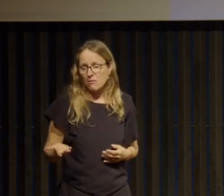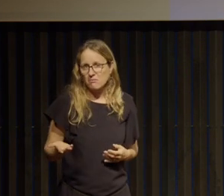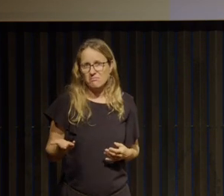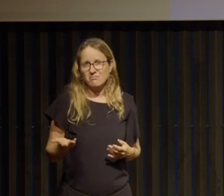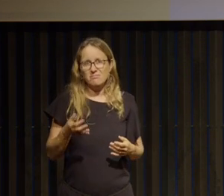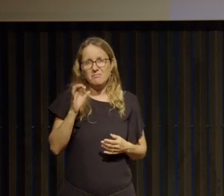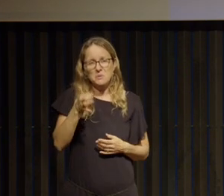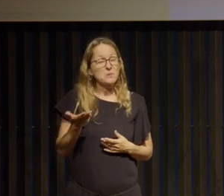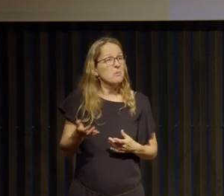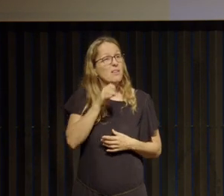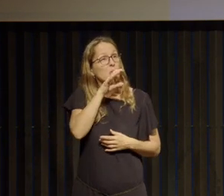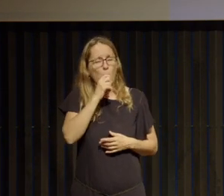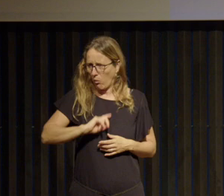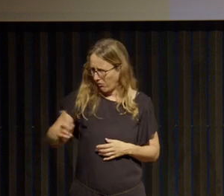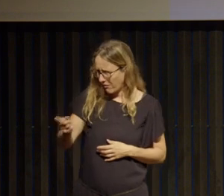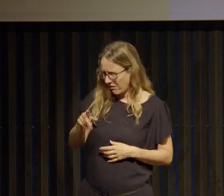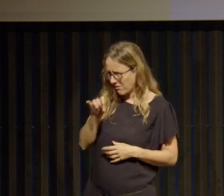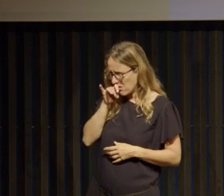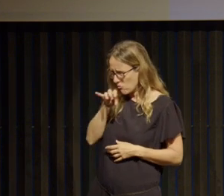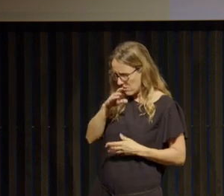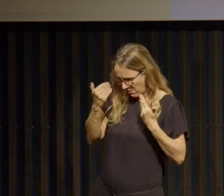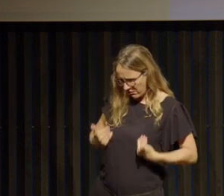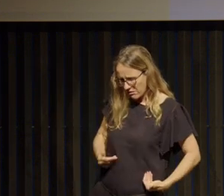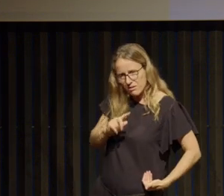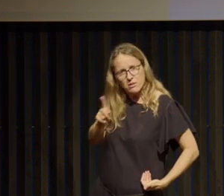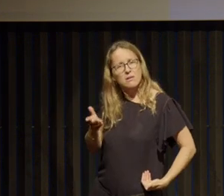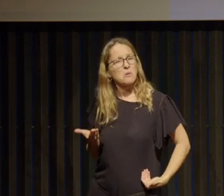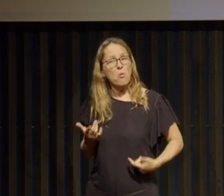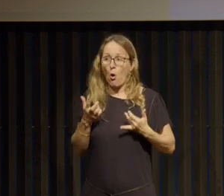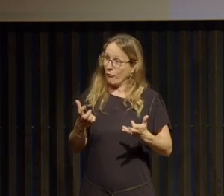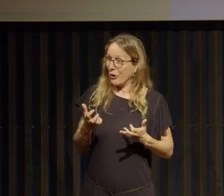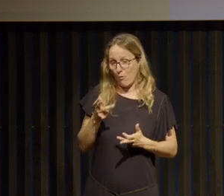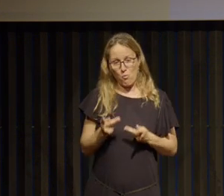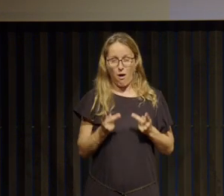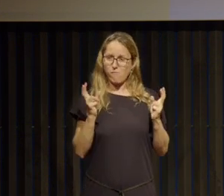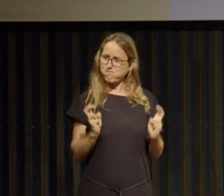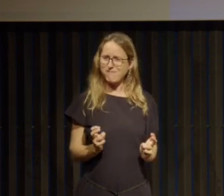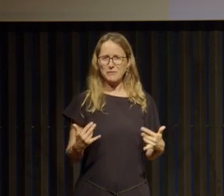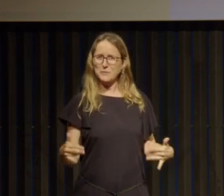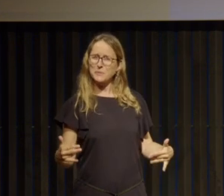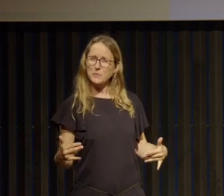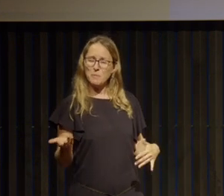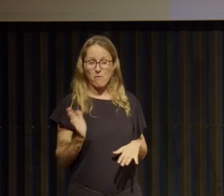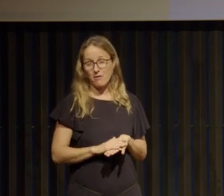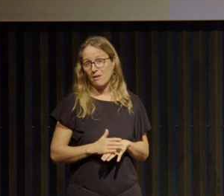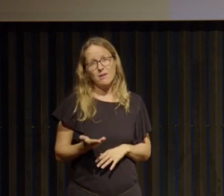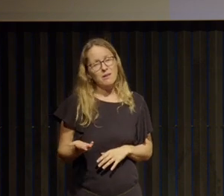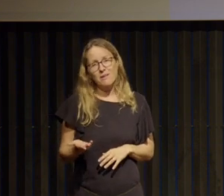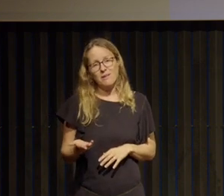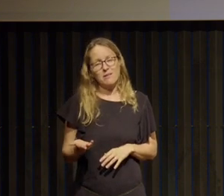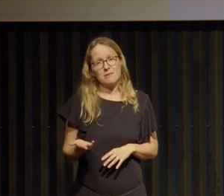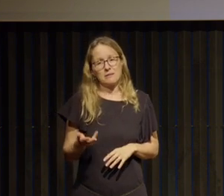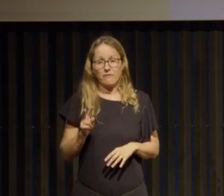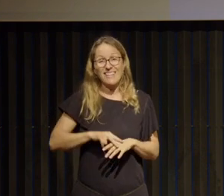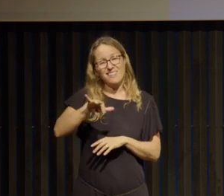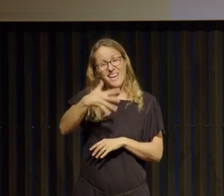-ce qu'on veut dire anorexie non non je ne pas anorexique j'ai juste envie de perdre du poids et puis en fait il s'est confirmé que j'ai